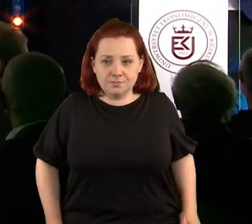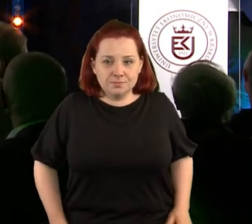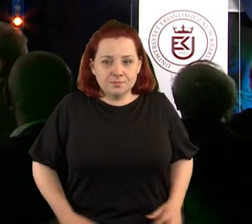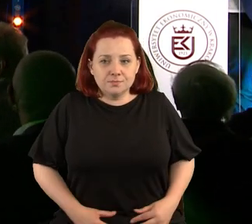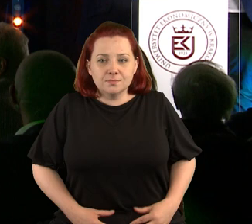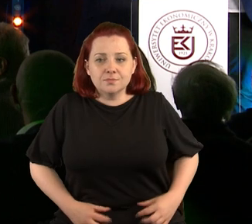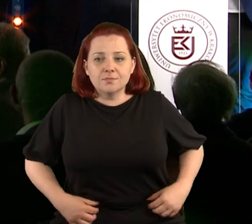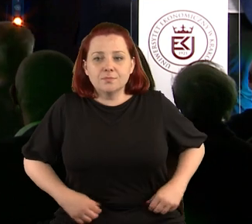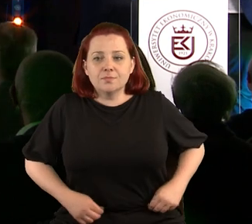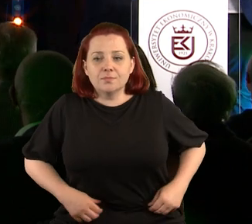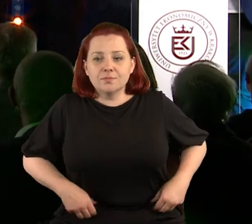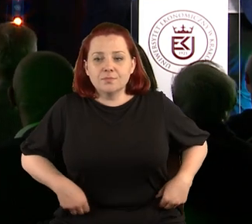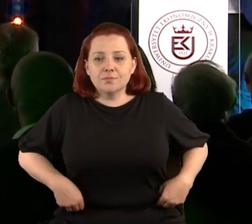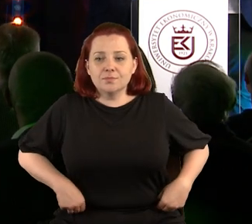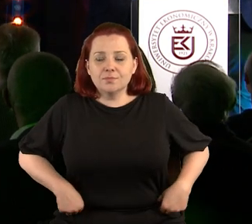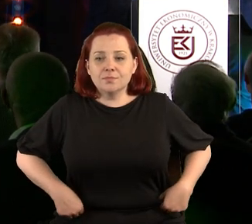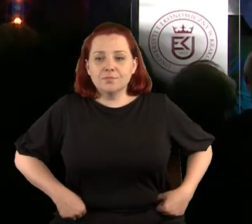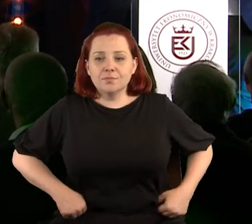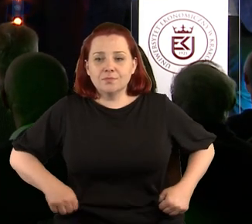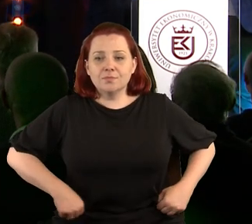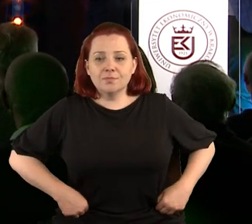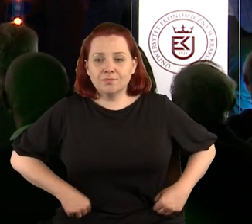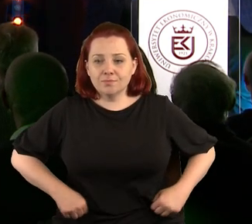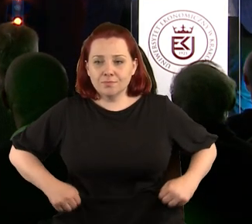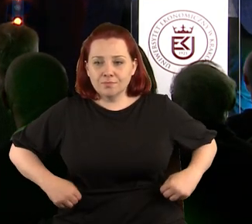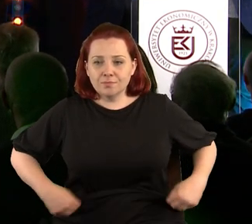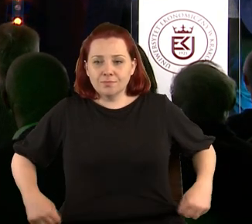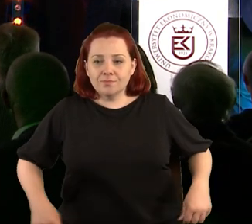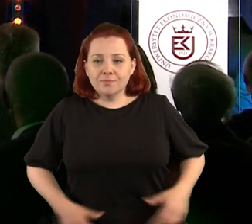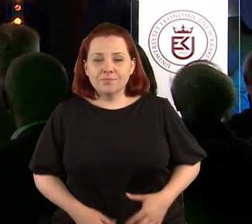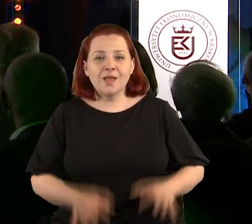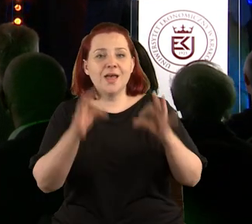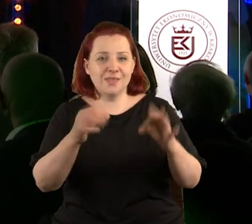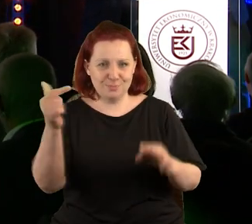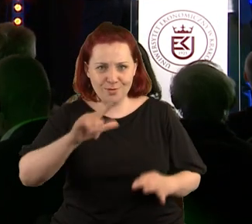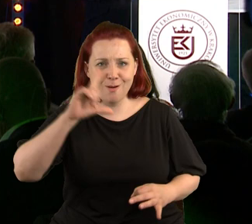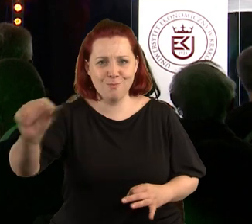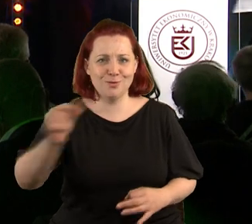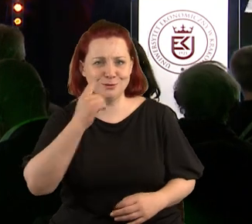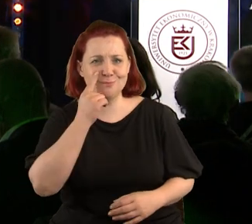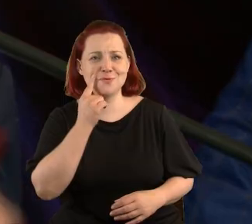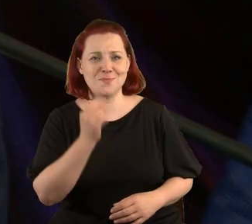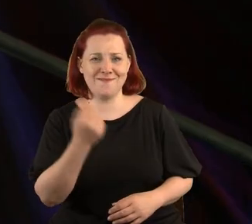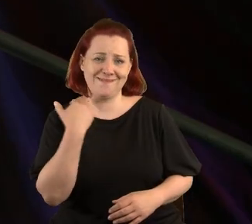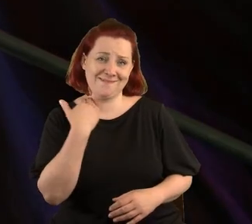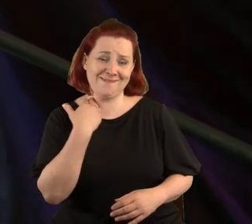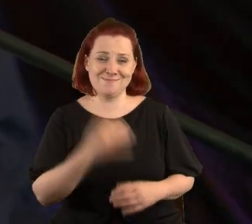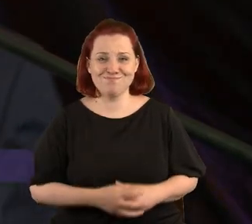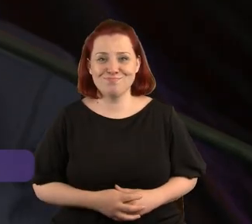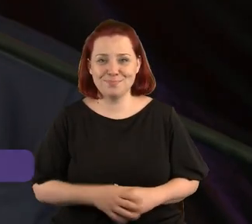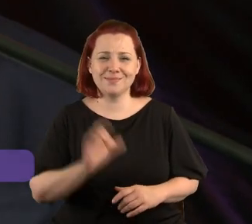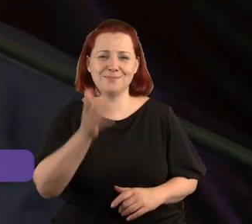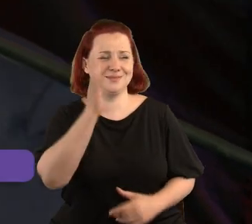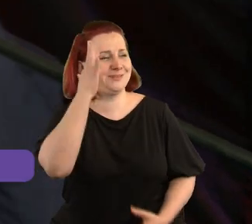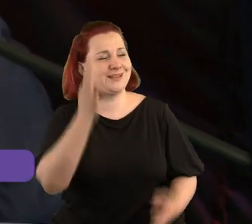Panie Michale, to powinno być... teraz powinniśmy pójść na degustację, prawda? A to będziemy zastanawiać się nad